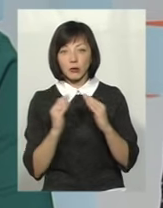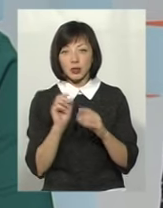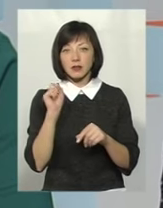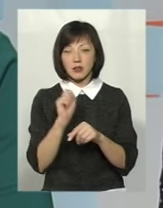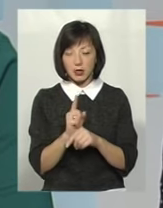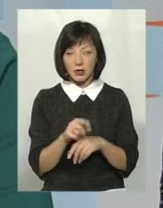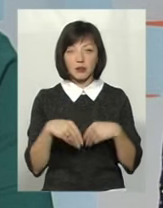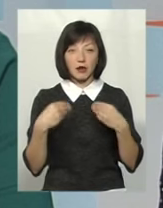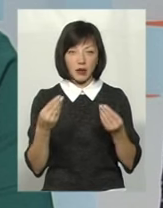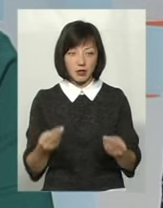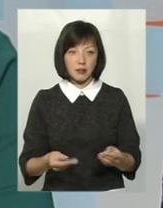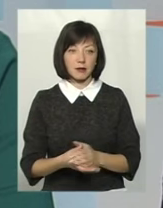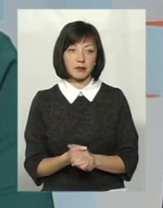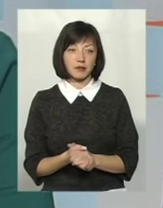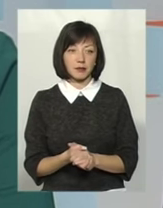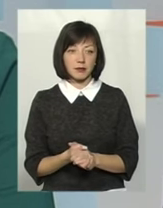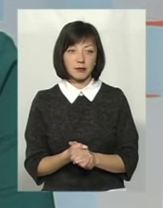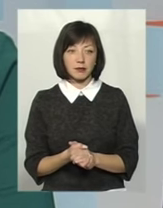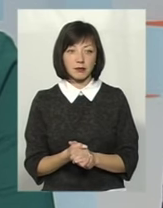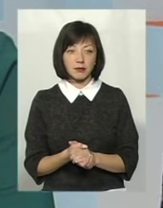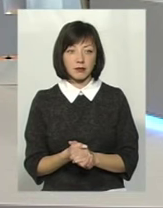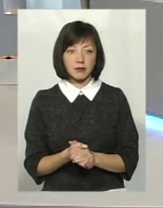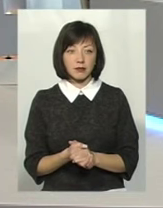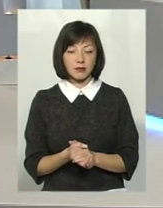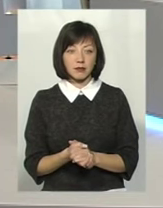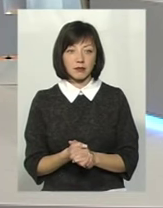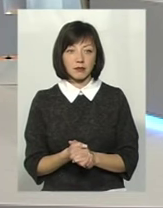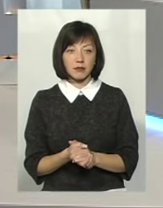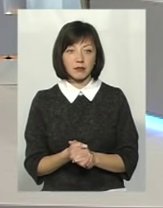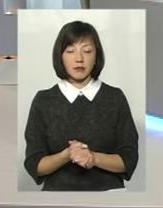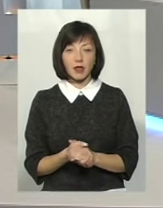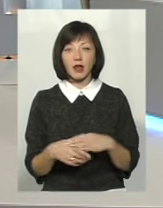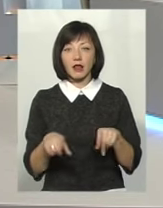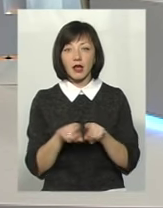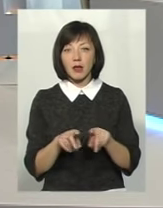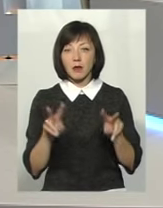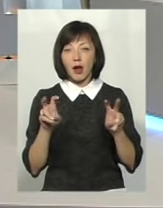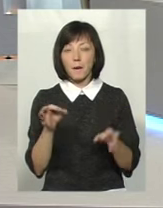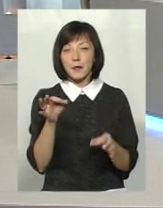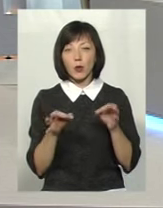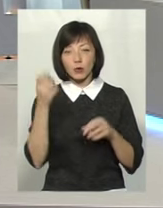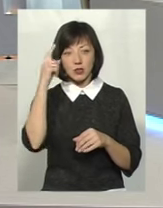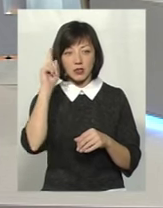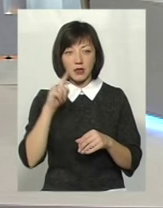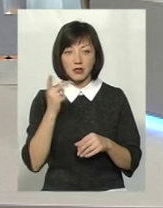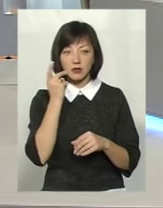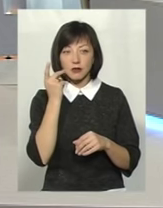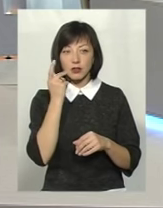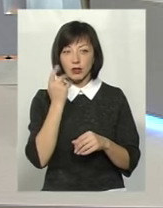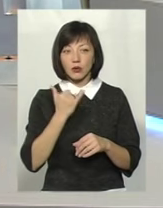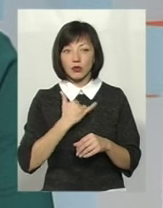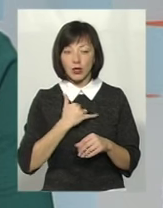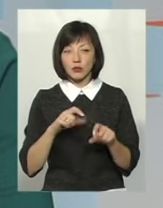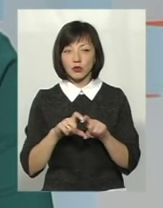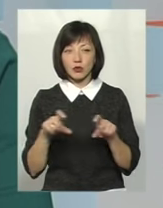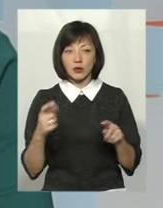звичайно, задається. Тому такі предмети, як природознавство, вони, зазвичай, наприклад, у нашій